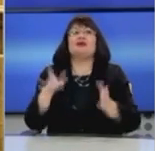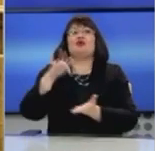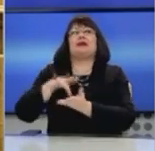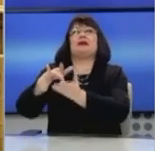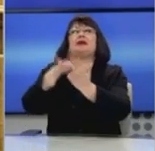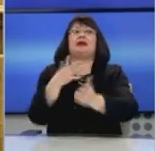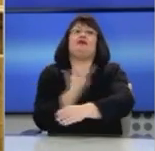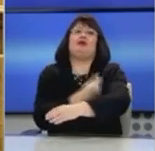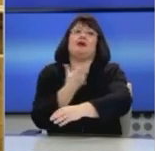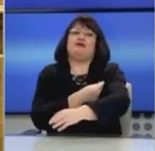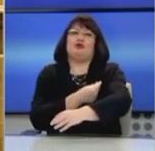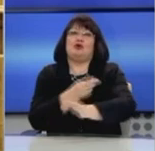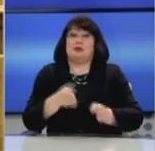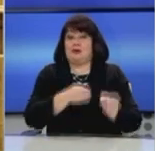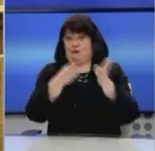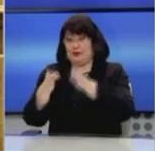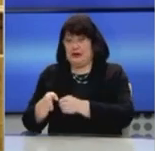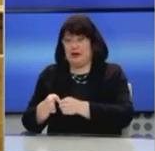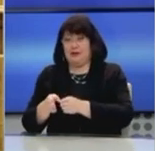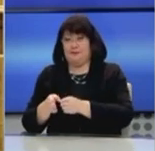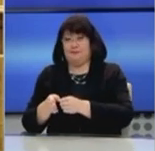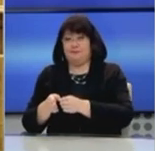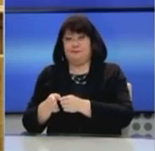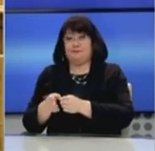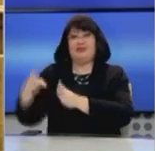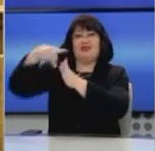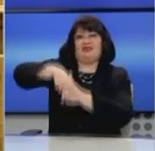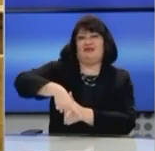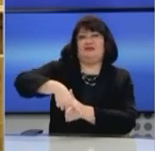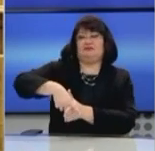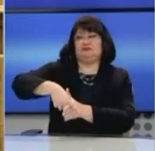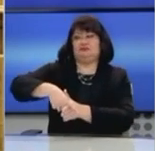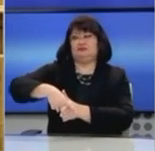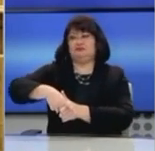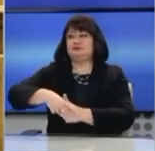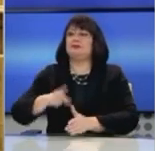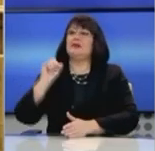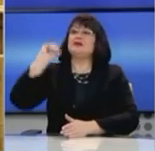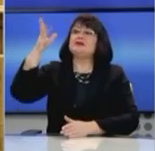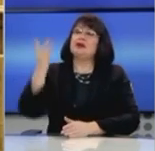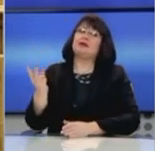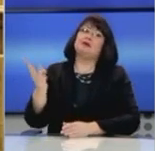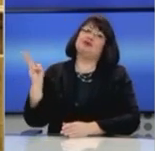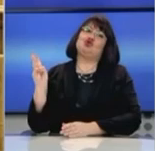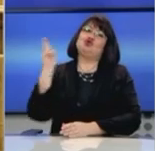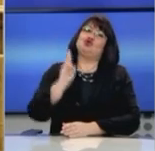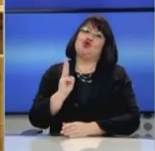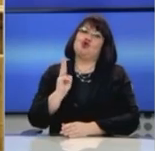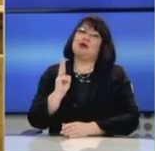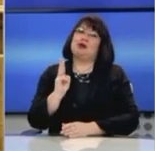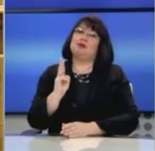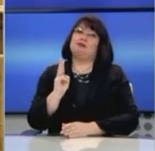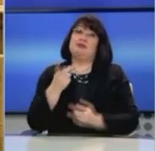κέντρων εμβολιασμού. Και από την άλλη μεριά, με τη χρέο δουλοπαραγεία που συνεχίζεται, με το γεγονός ότι δεν έχετε τους